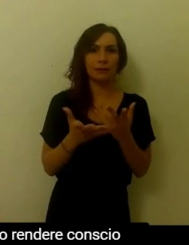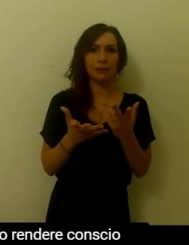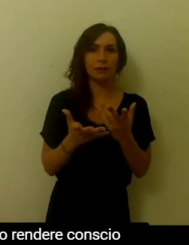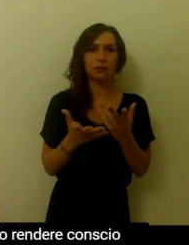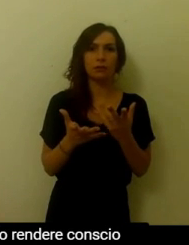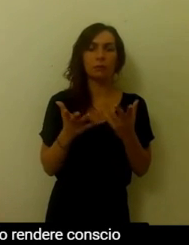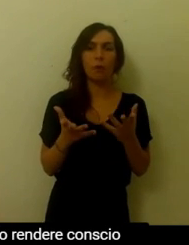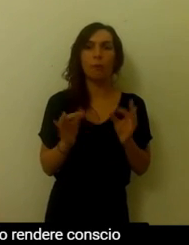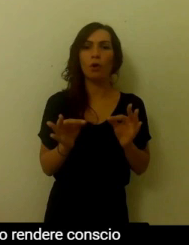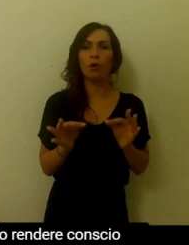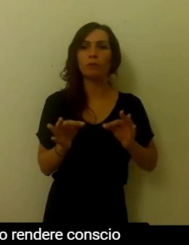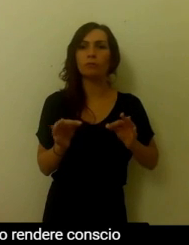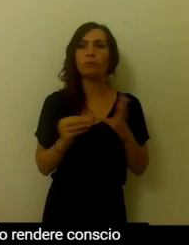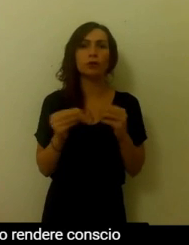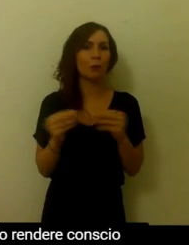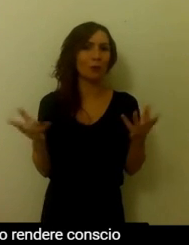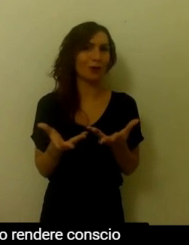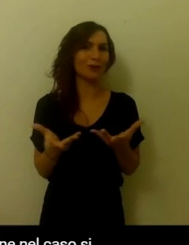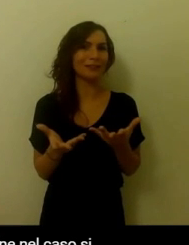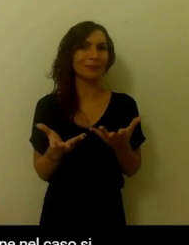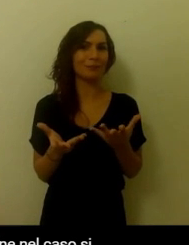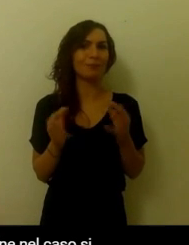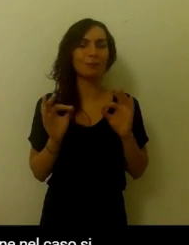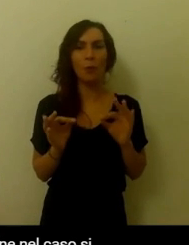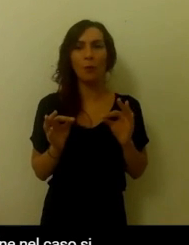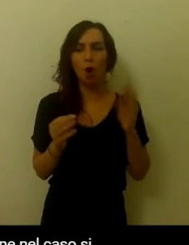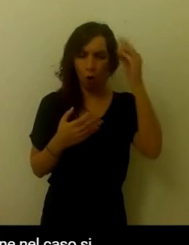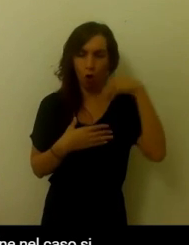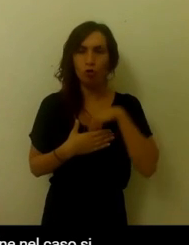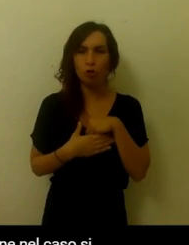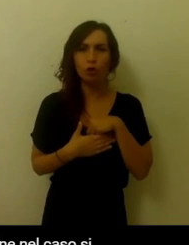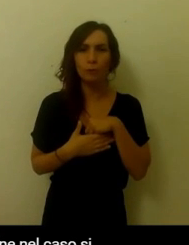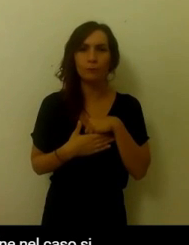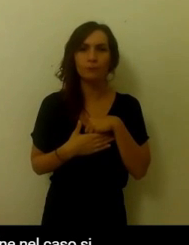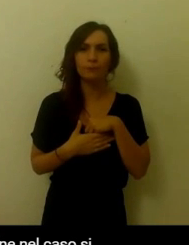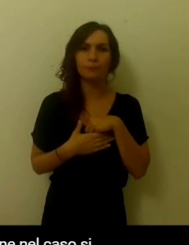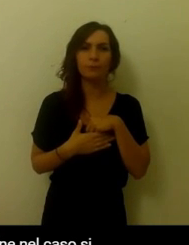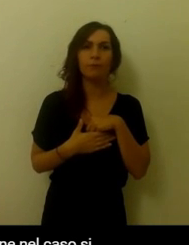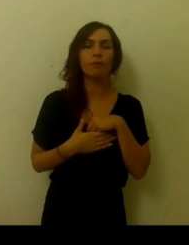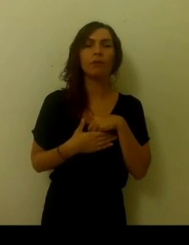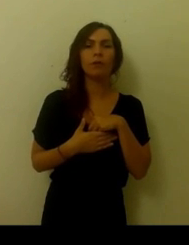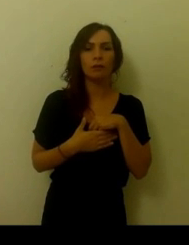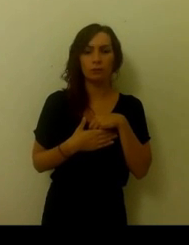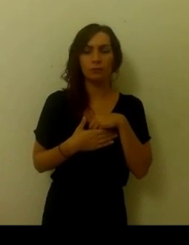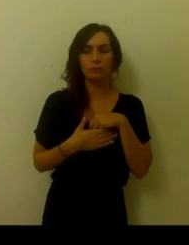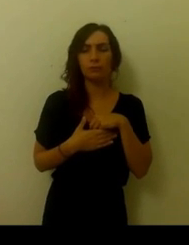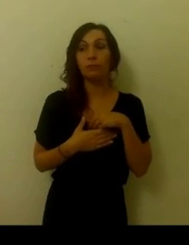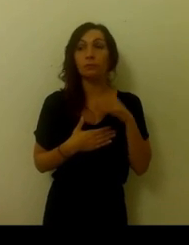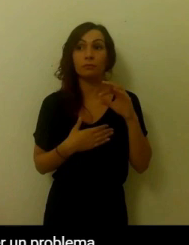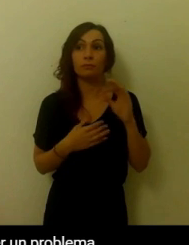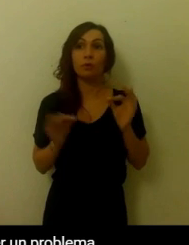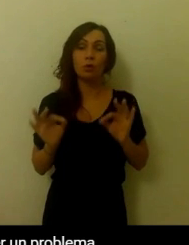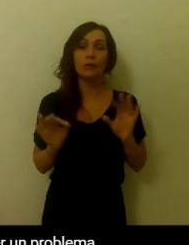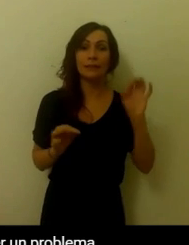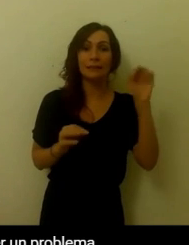stiamo facendo. Rendere conscio qualcosa in modo da non cadere nella drammatizzazione nel caso si dovesse risvegliare il